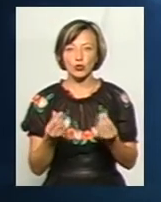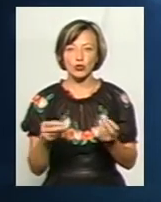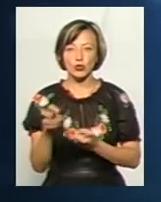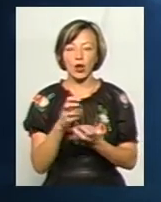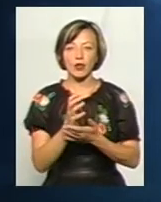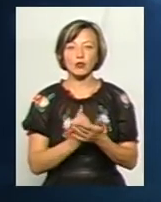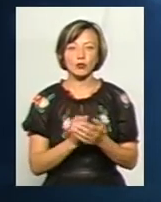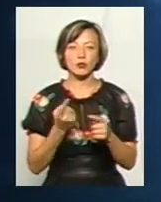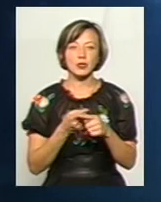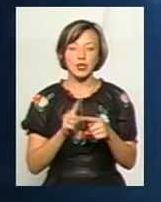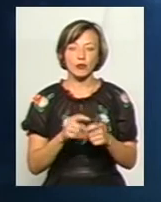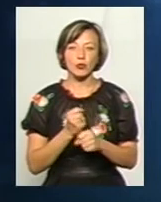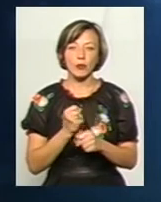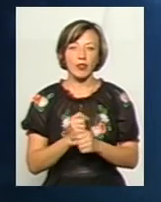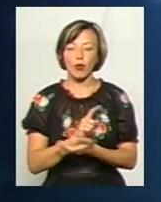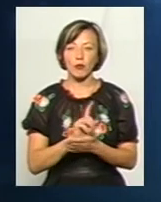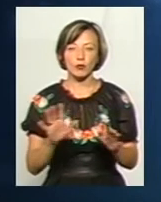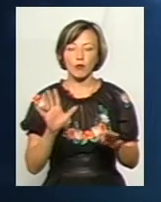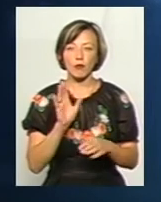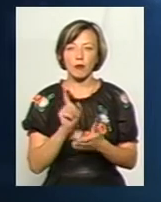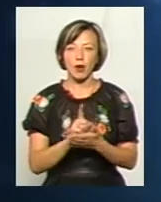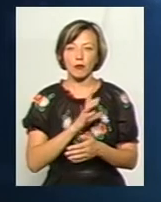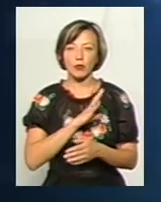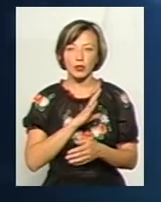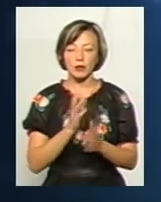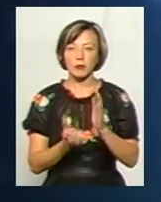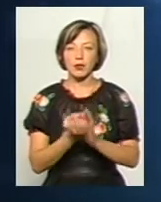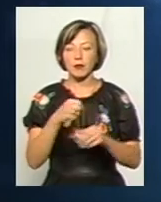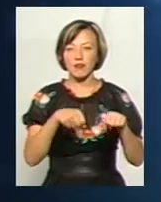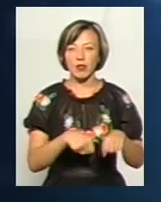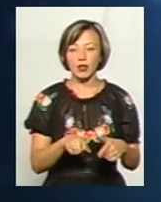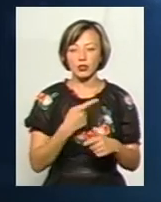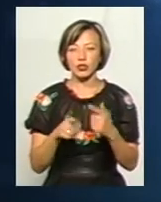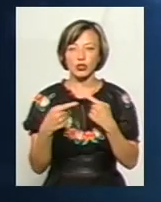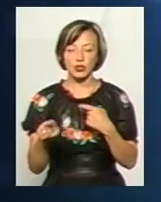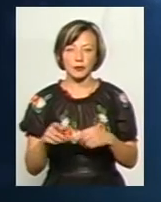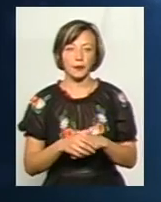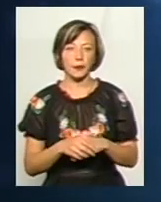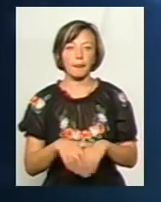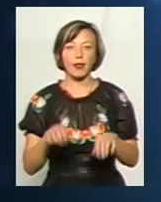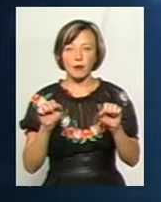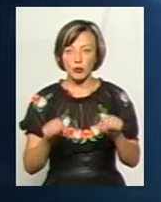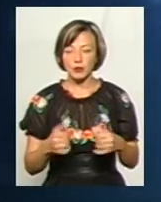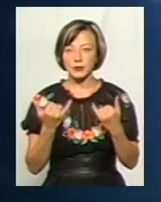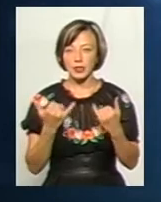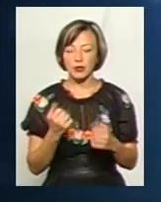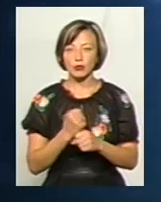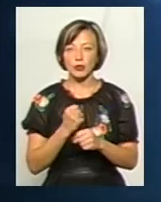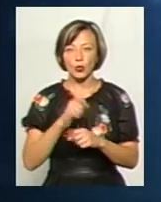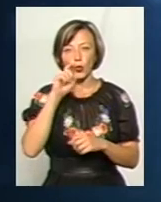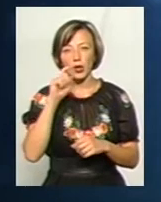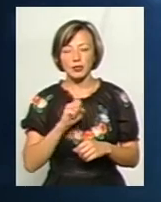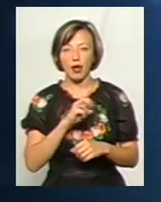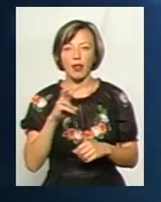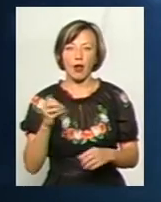шукають ресурси, щоб це зробити, і не обов'язково має бути якась підтримка влади чи когось іншого. Тобто, ми можемо робити зараз українське, але